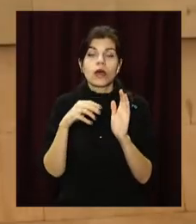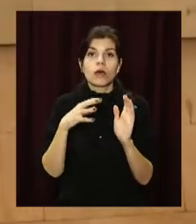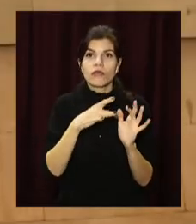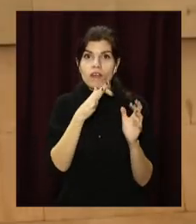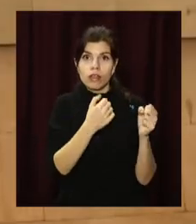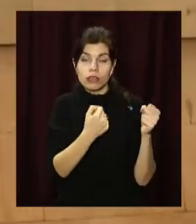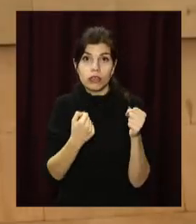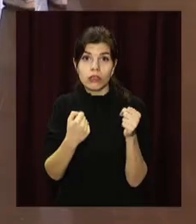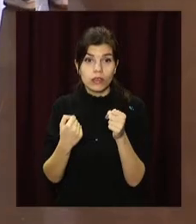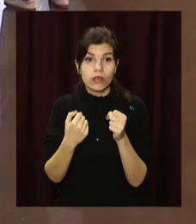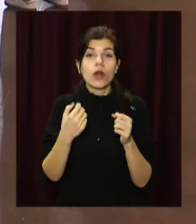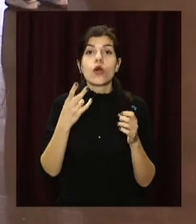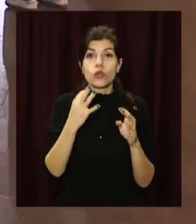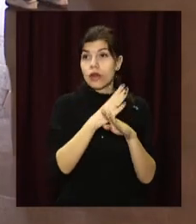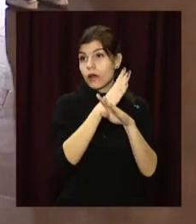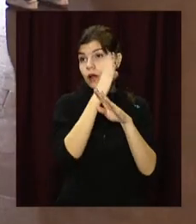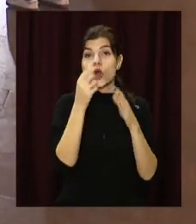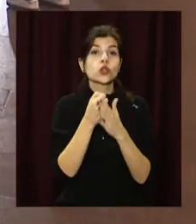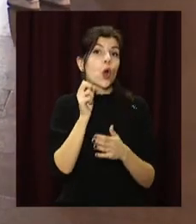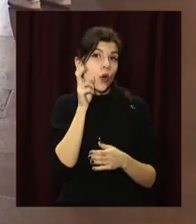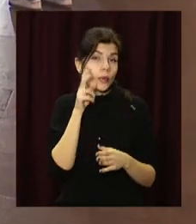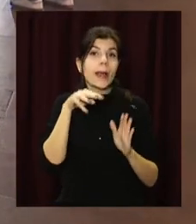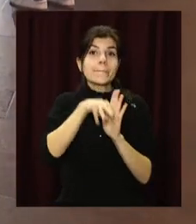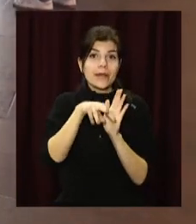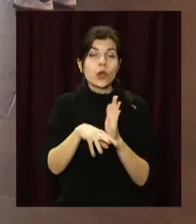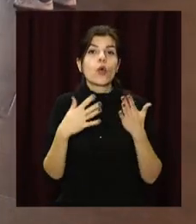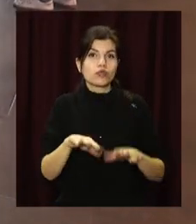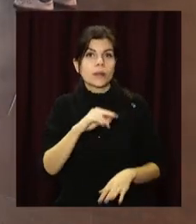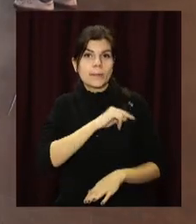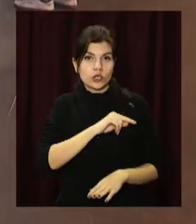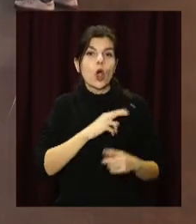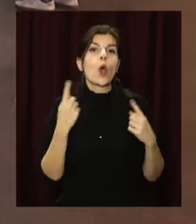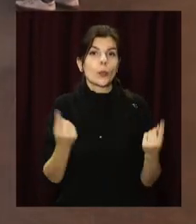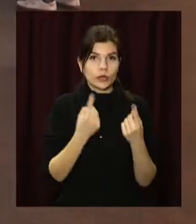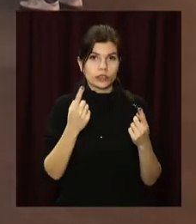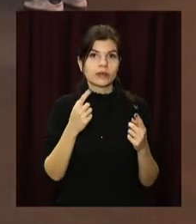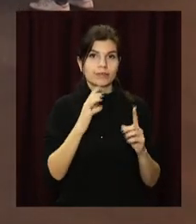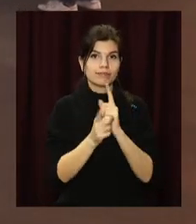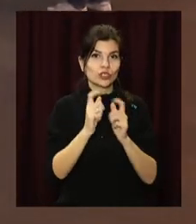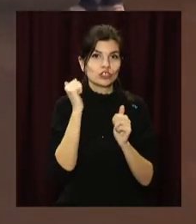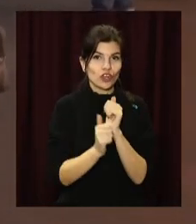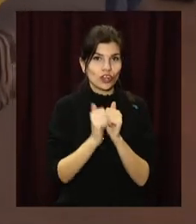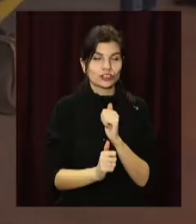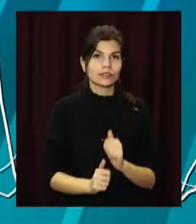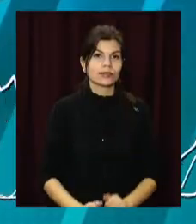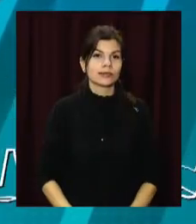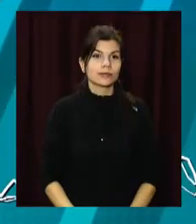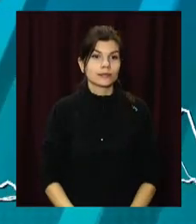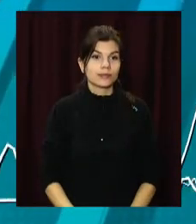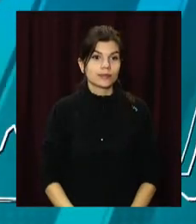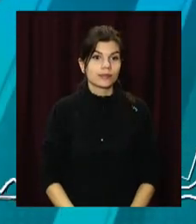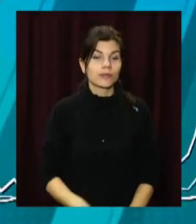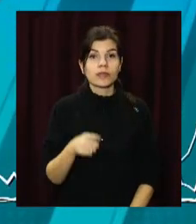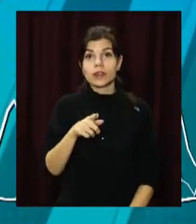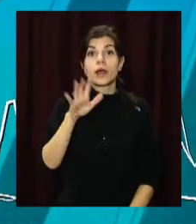коліях. Однак до півдня метробудівці все відремонтували. І підземка запрацювала у звичайному режимі. П'ять п